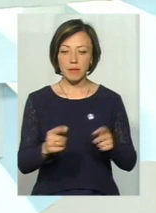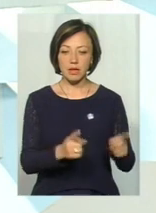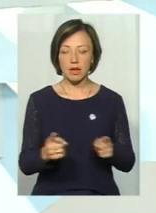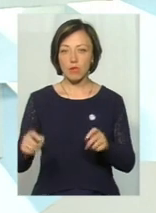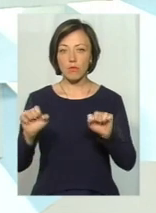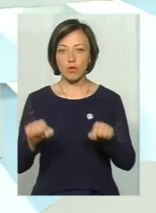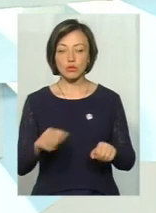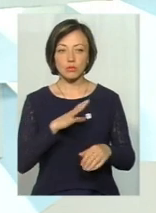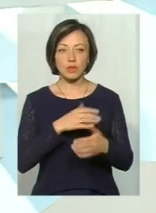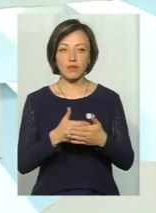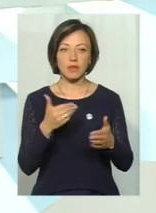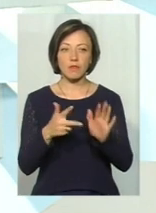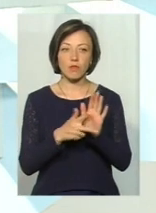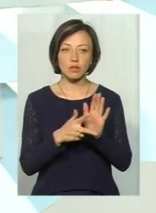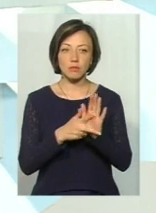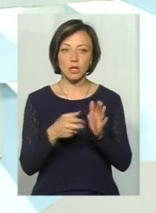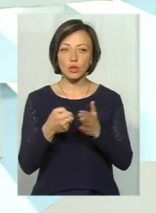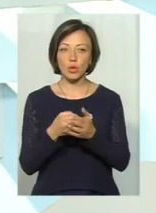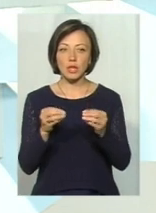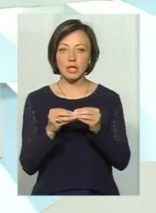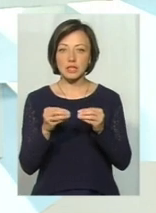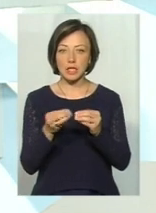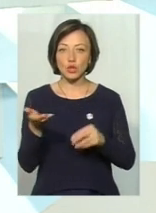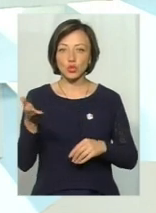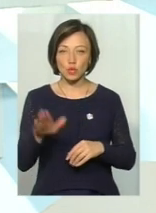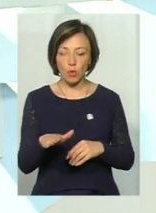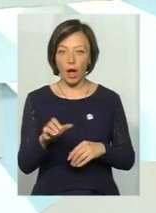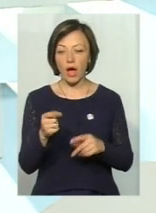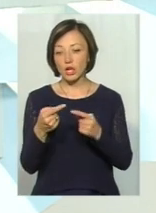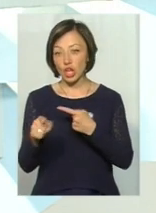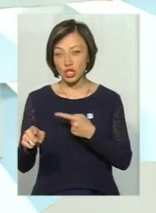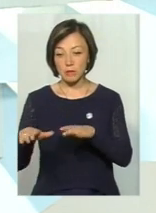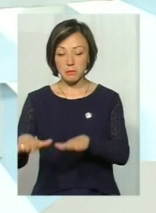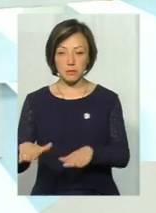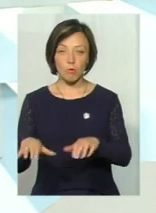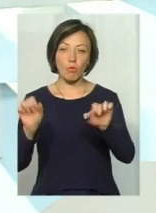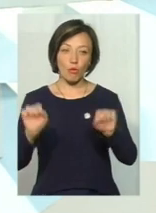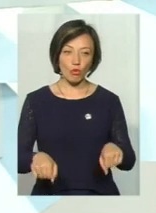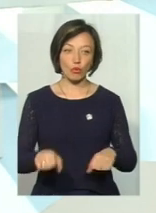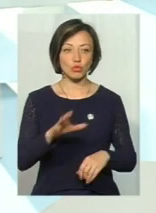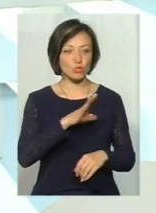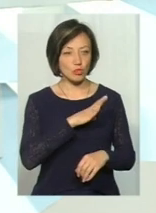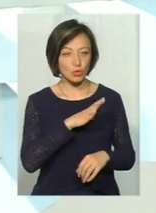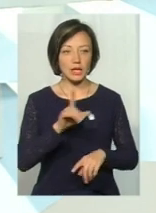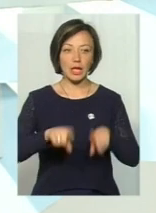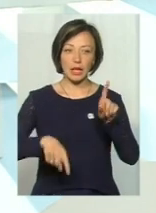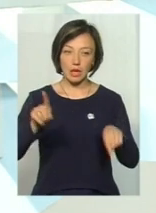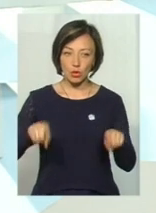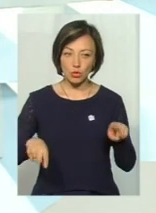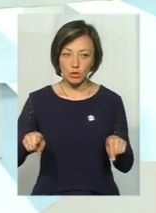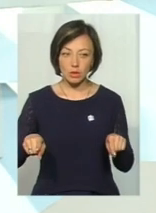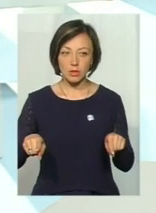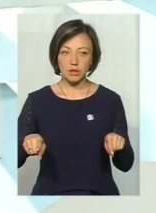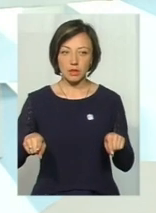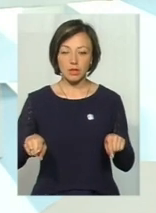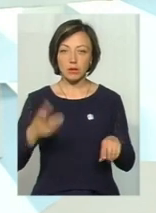бути від вісьми до десяти особин, а на інших ділянках можуть бути іноді під